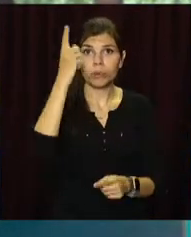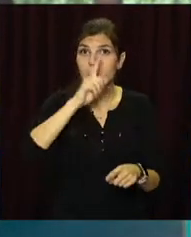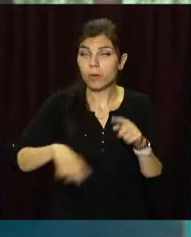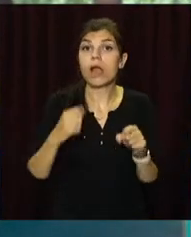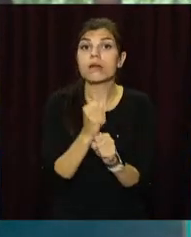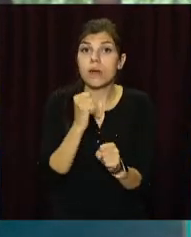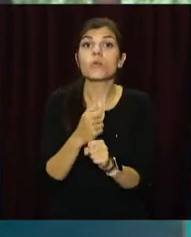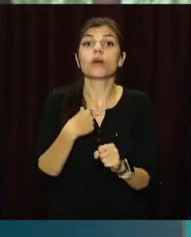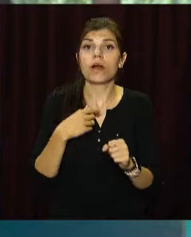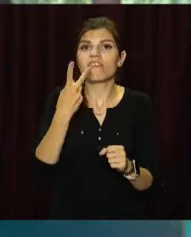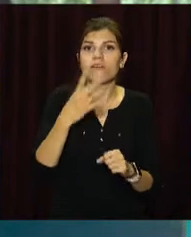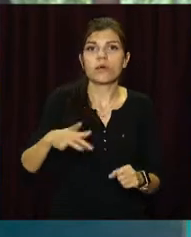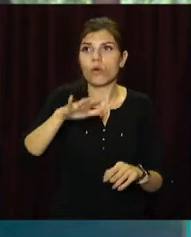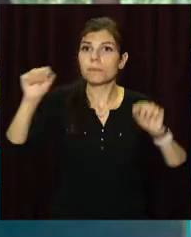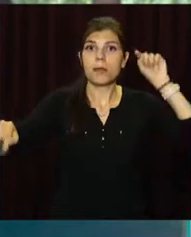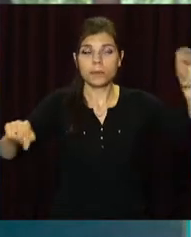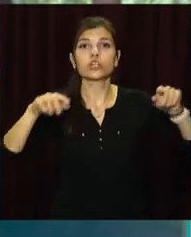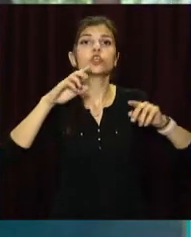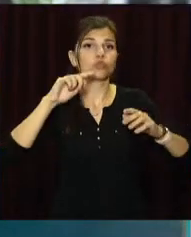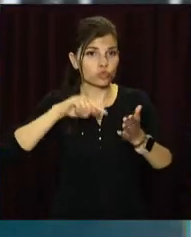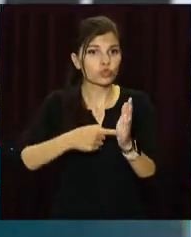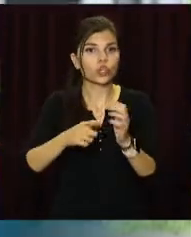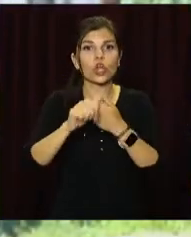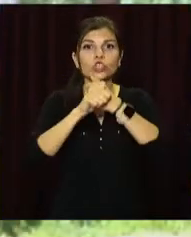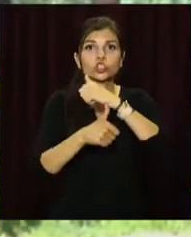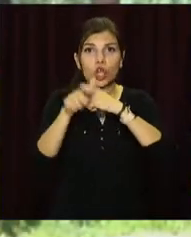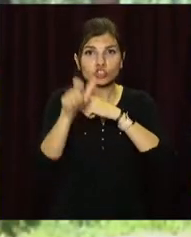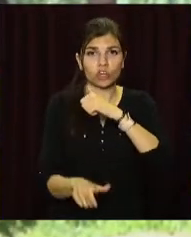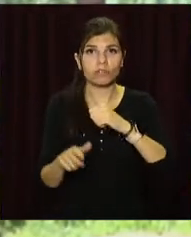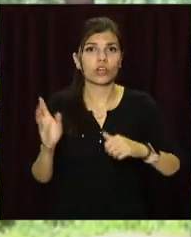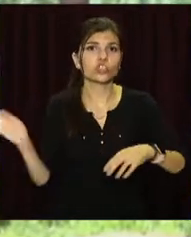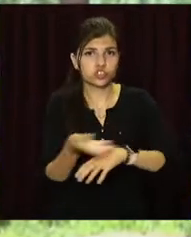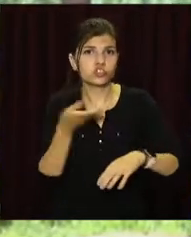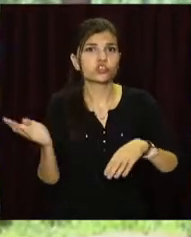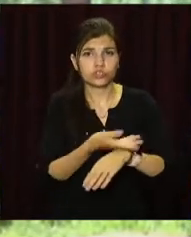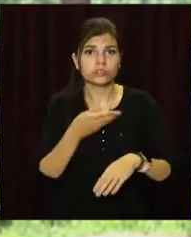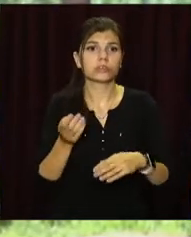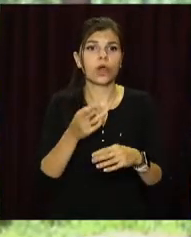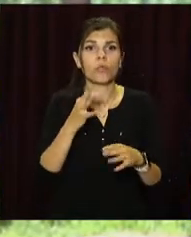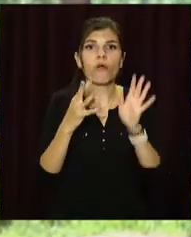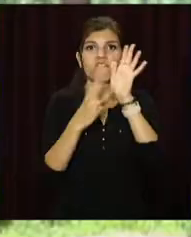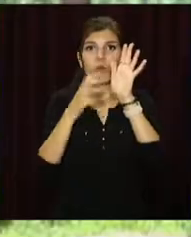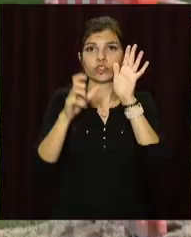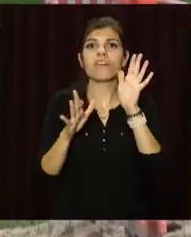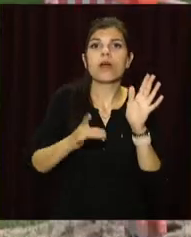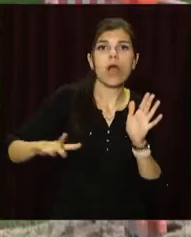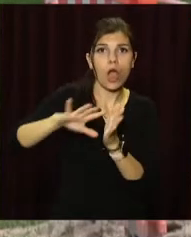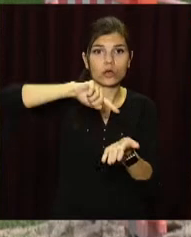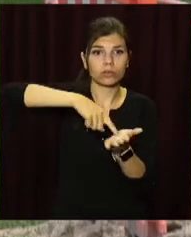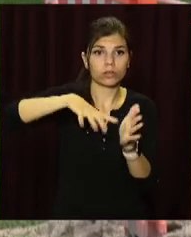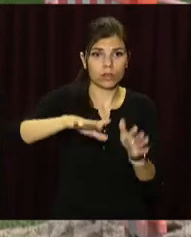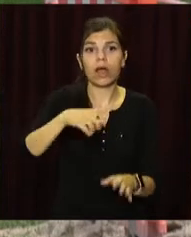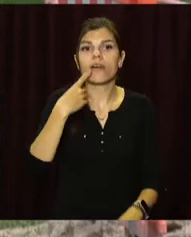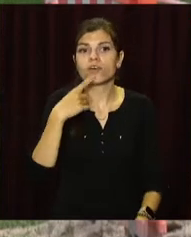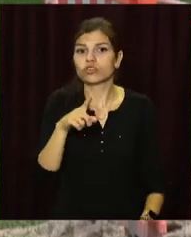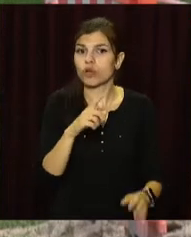ведеться. У нас працює в двох районах міста 16 людей, косарей по 8 людей в районі. Комунальники